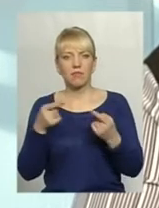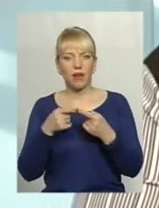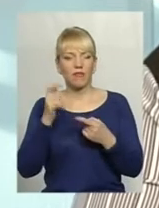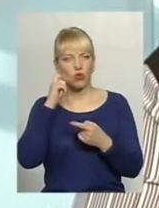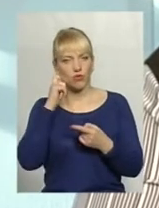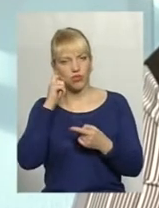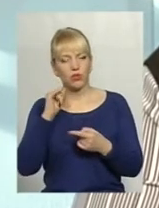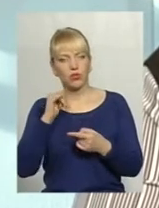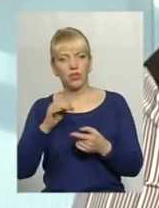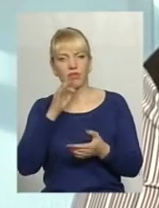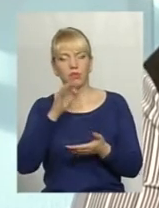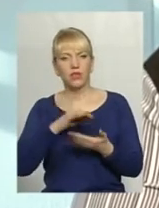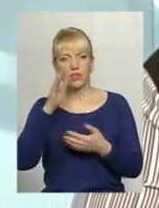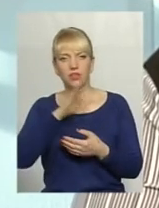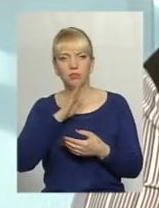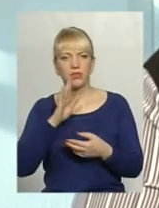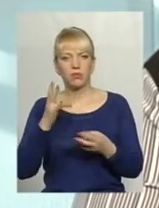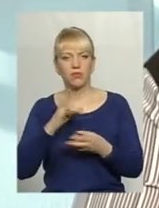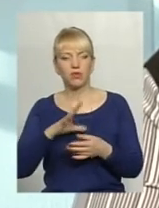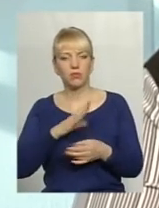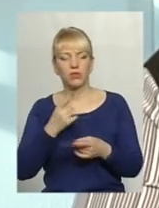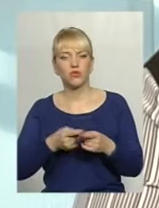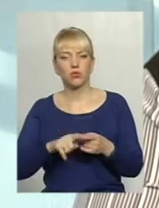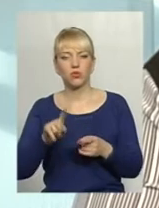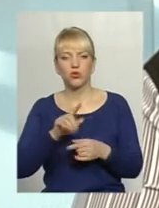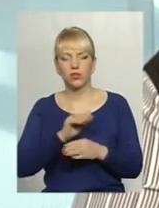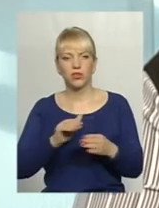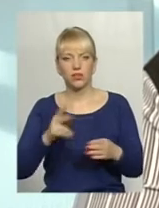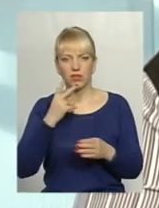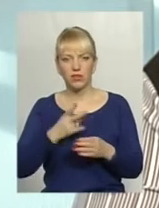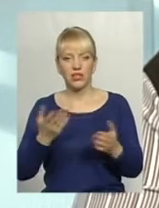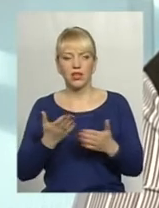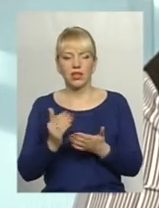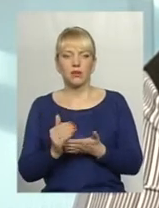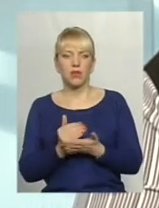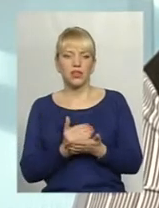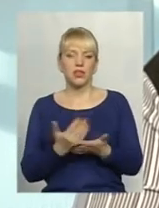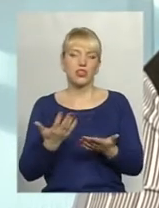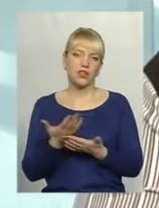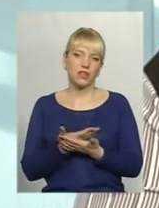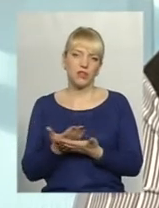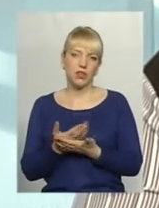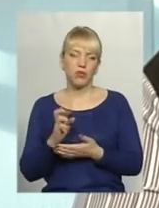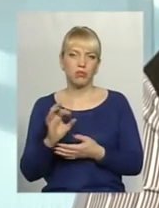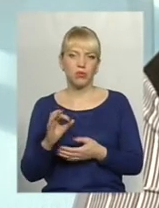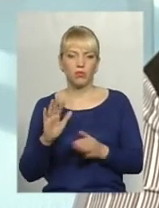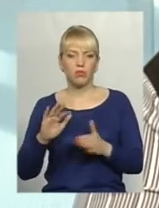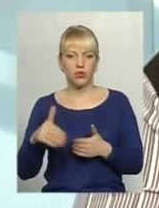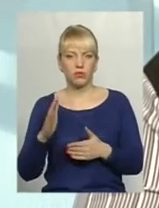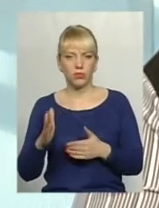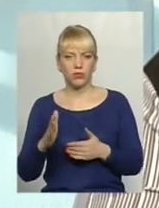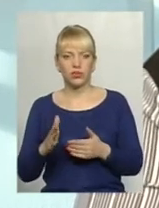звичайно, відповідальність батьків має бути в тому, що діти дивляться, які передачі, які фільми, адже потім вони